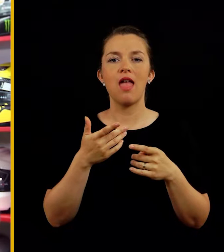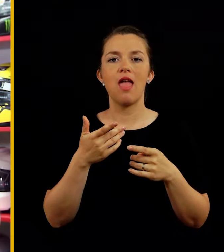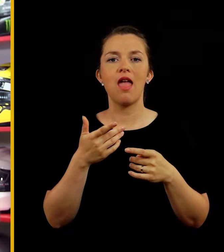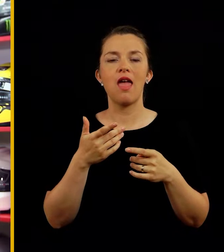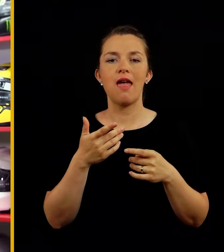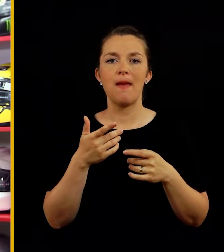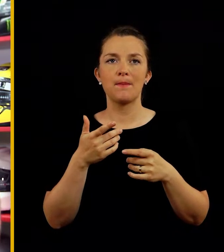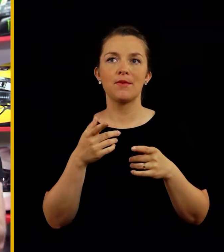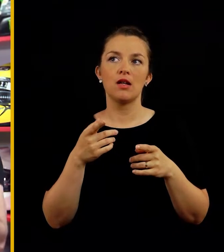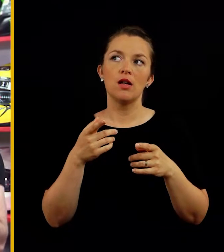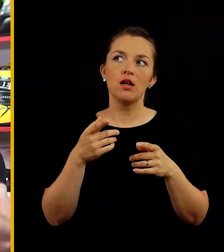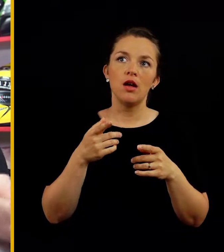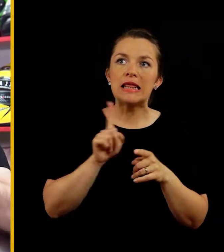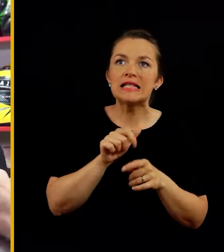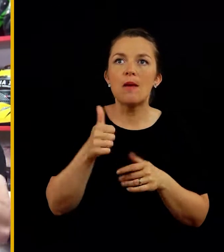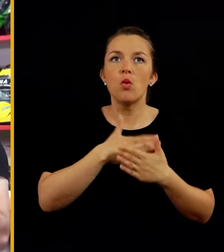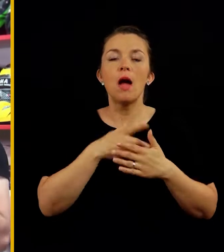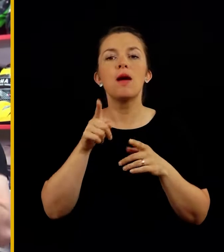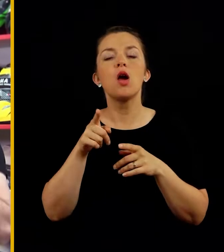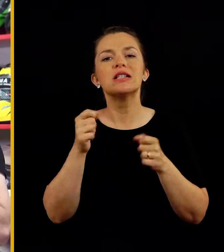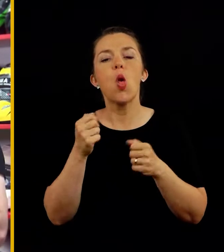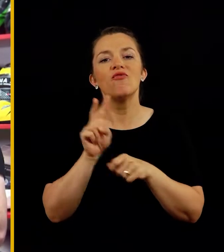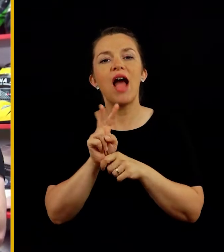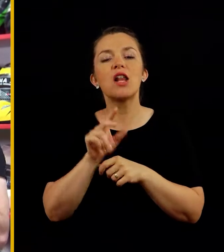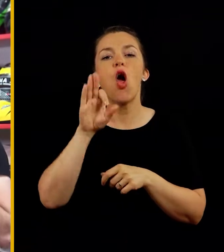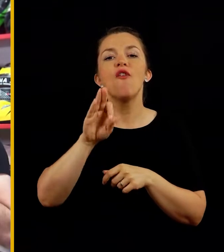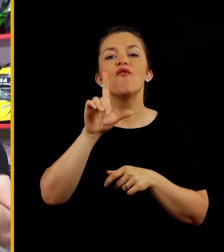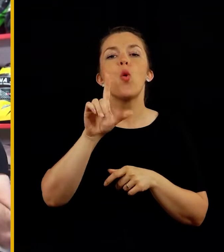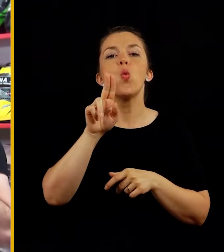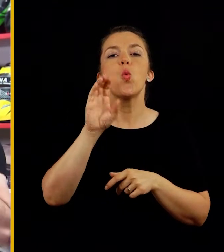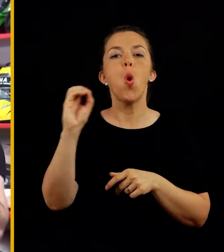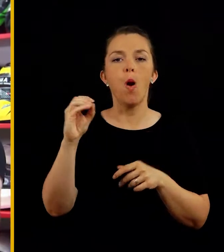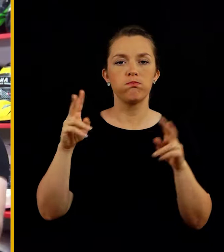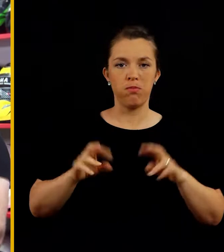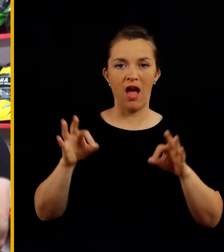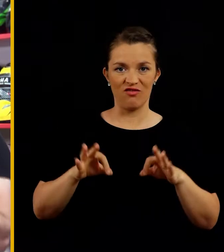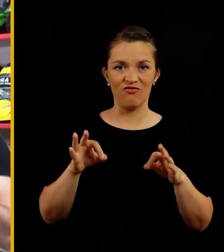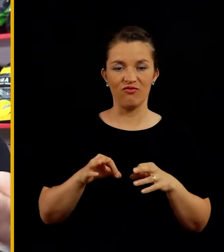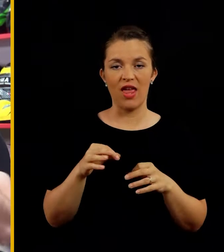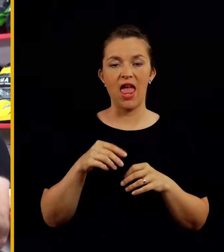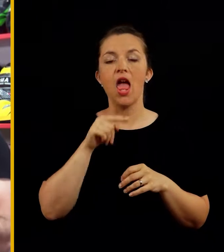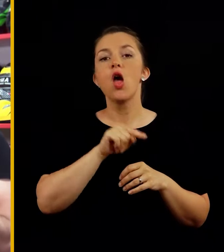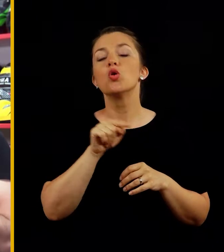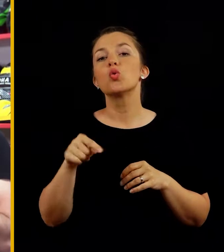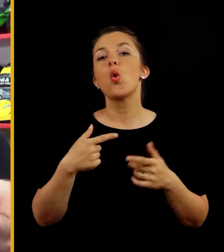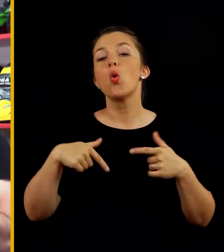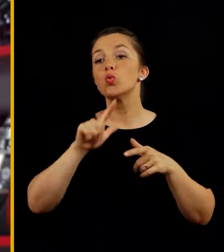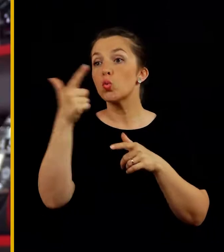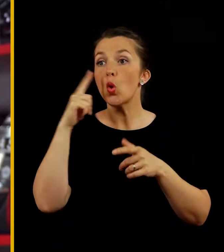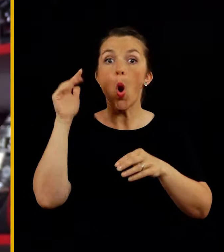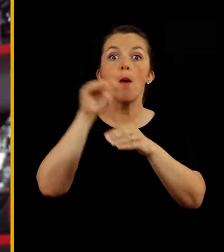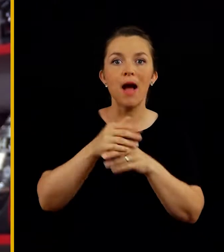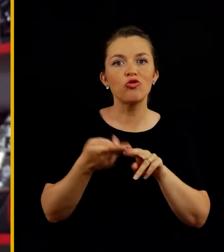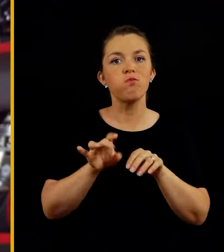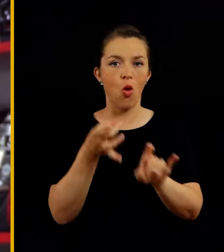oziroma ne samo popularne, tudi zelo varne fluo barve. Bistveno prej nas opazijo drugi udeleženci v prometu,